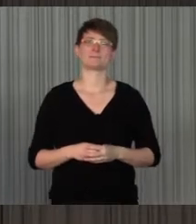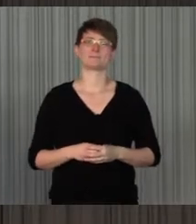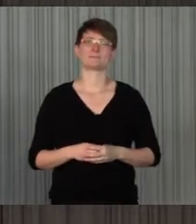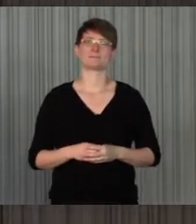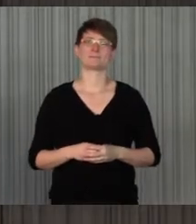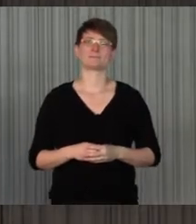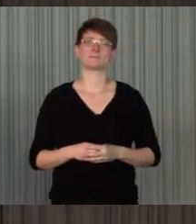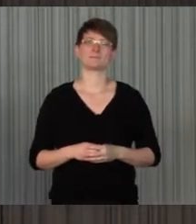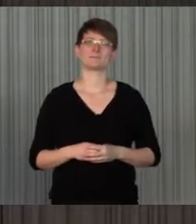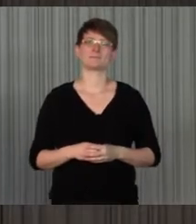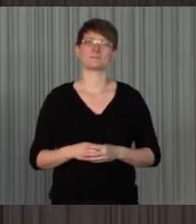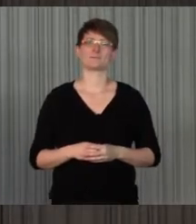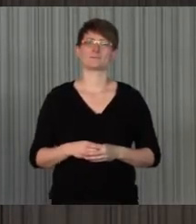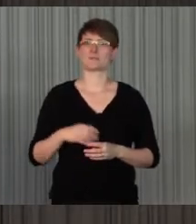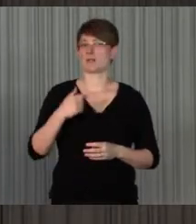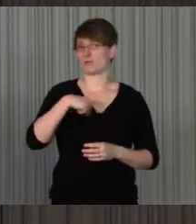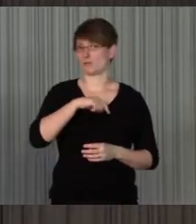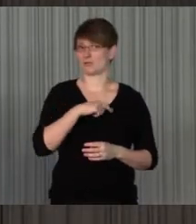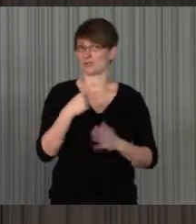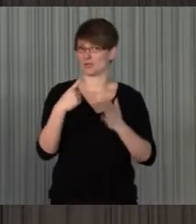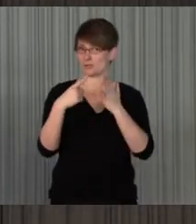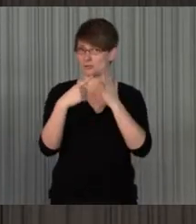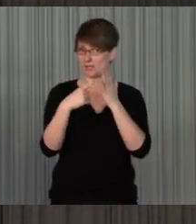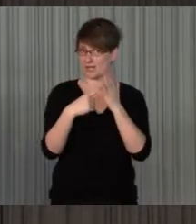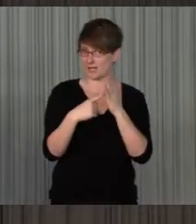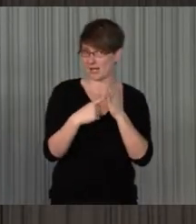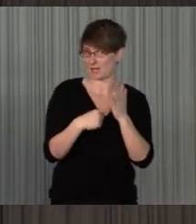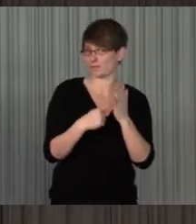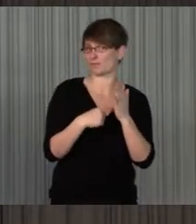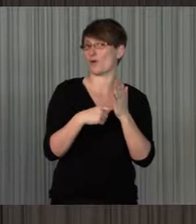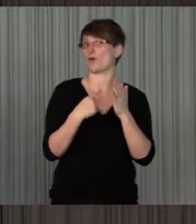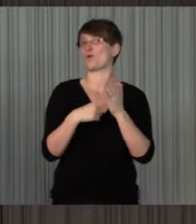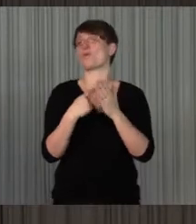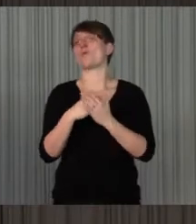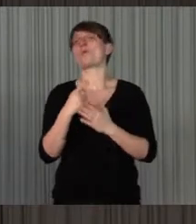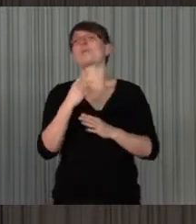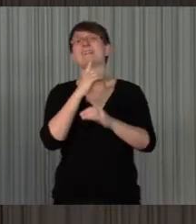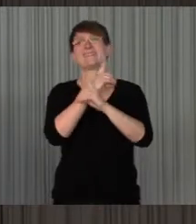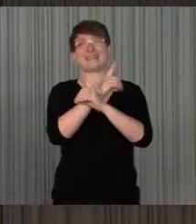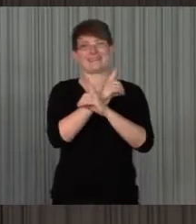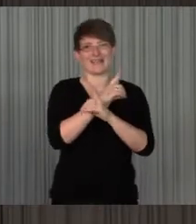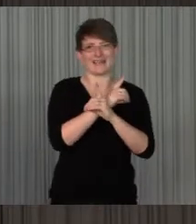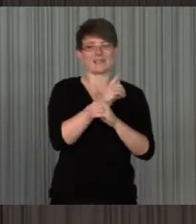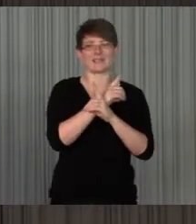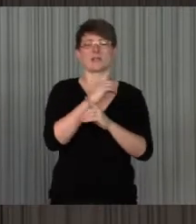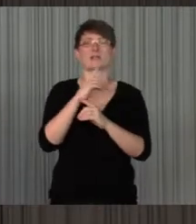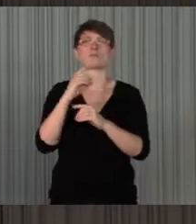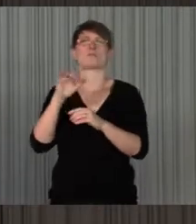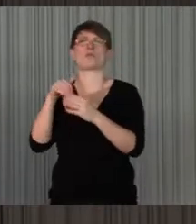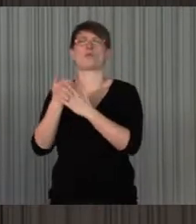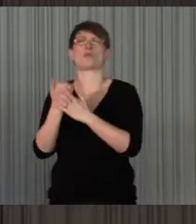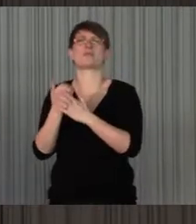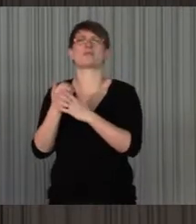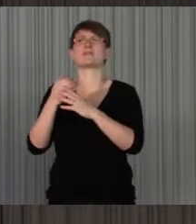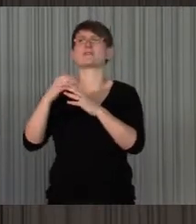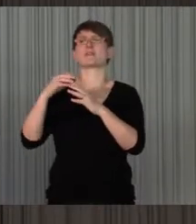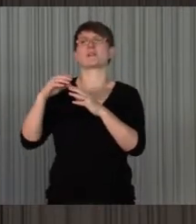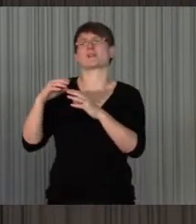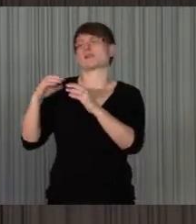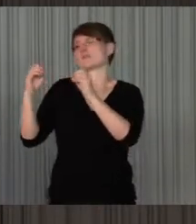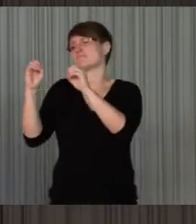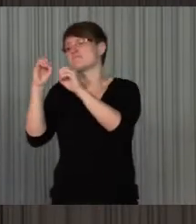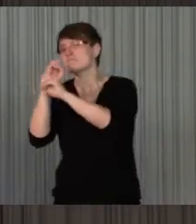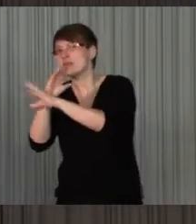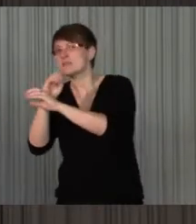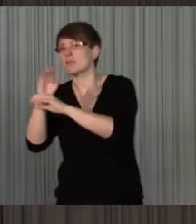Es ist auch ein Anspruch durch Digitalisierung, Informationen von Medien unabhängig, von Medien unabhängig,